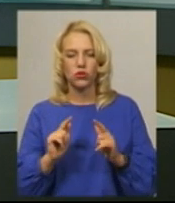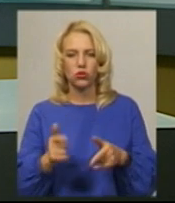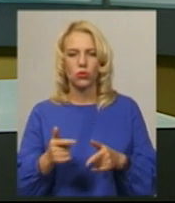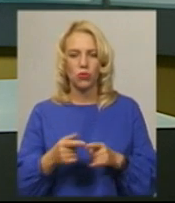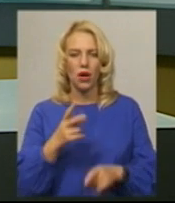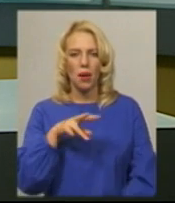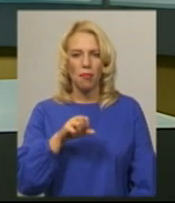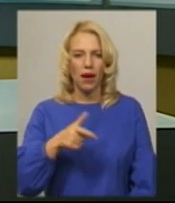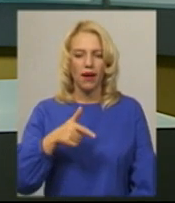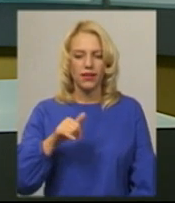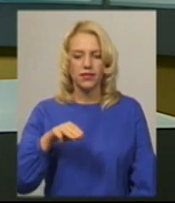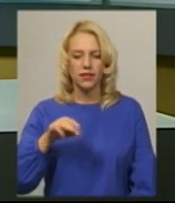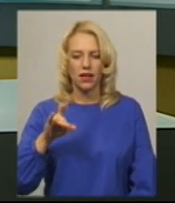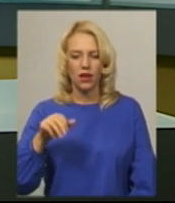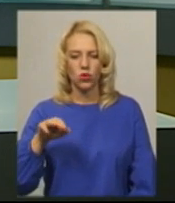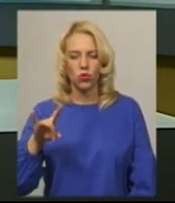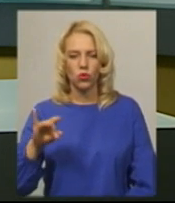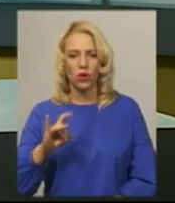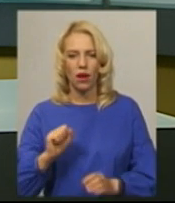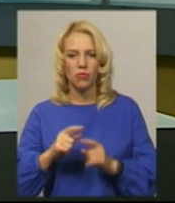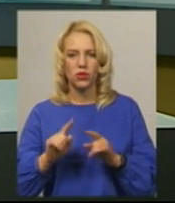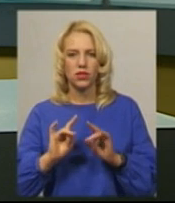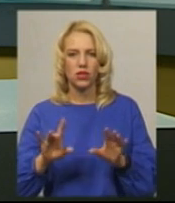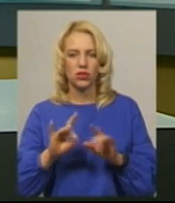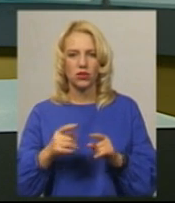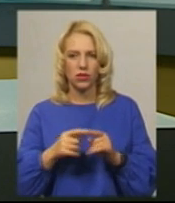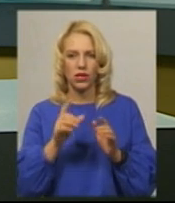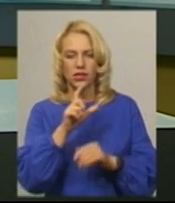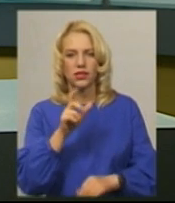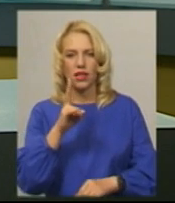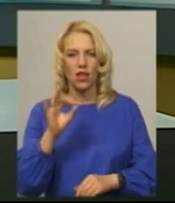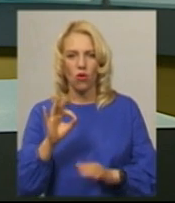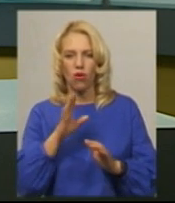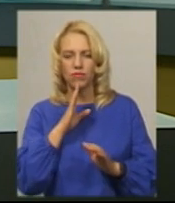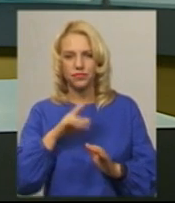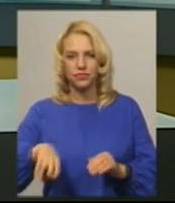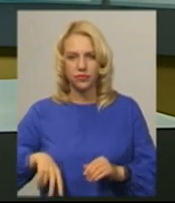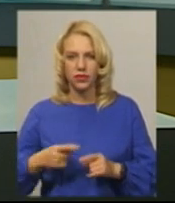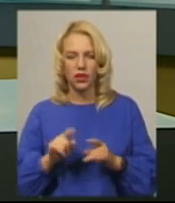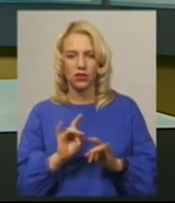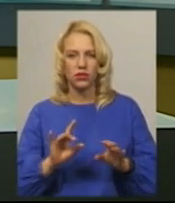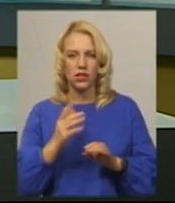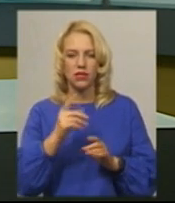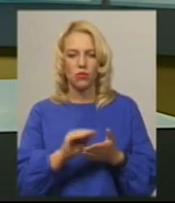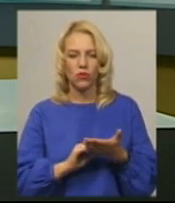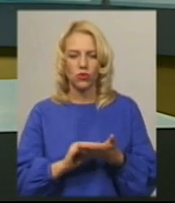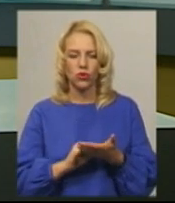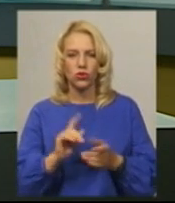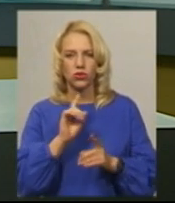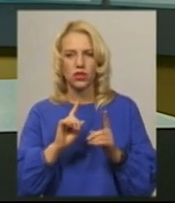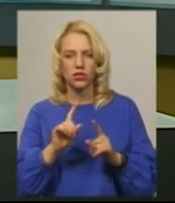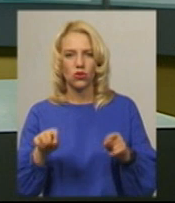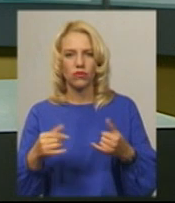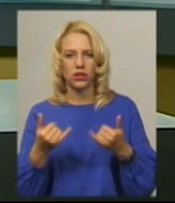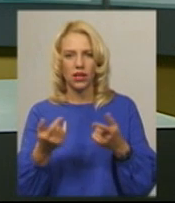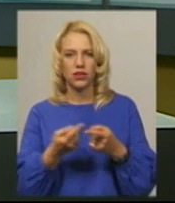Суспільному повідомила методист Вінницького регіонального центру оцінювання якості освіти Ірина Ковальчук. За її словами, повторну сесію організували